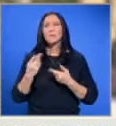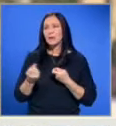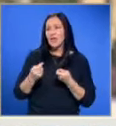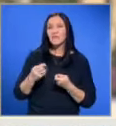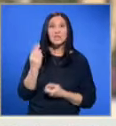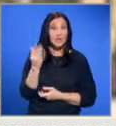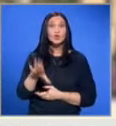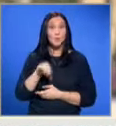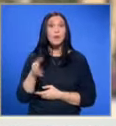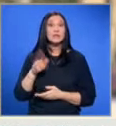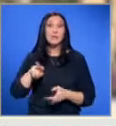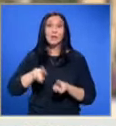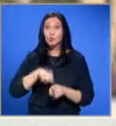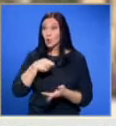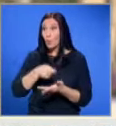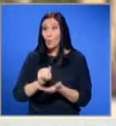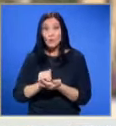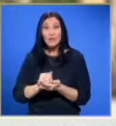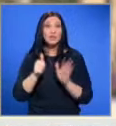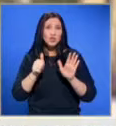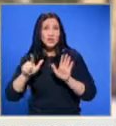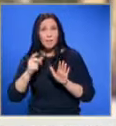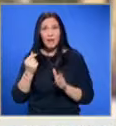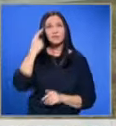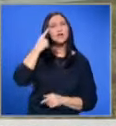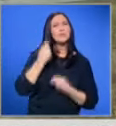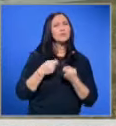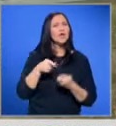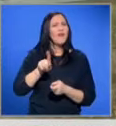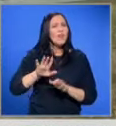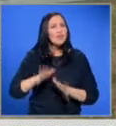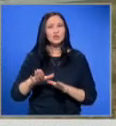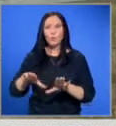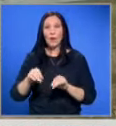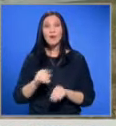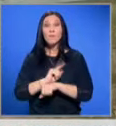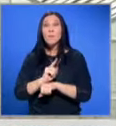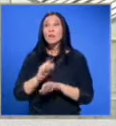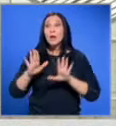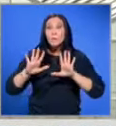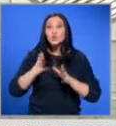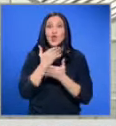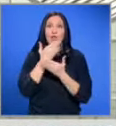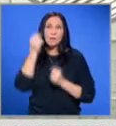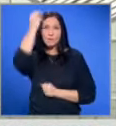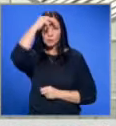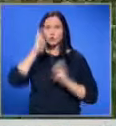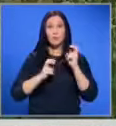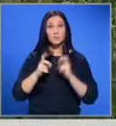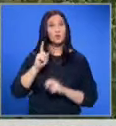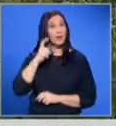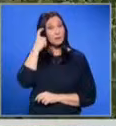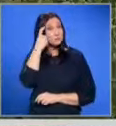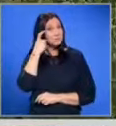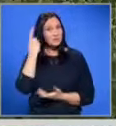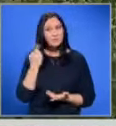След като се купуват домати на 6 лева или на 7 лева, пазара това нещо го поема. В момента почти няма българско производство и трябва да се